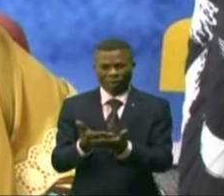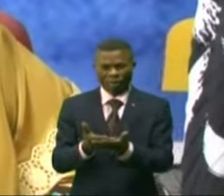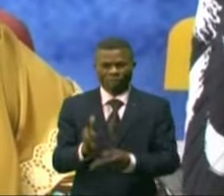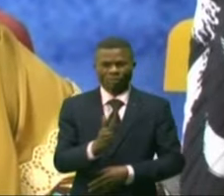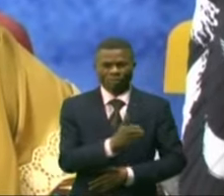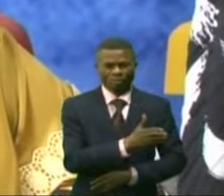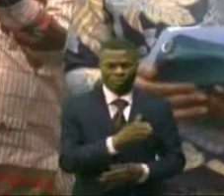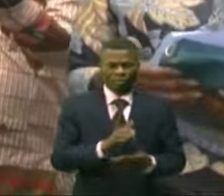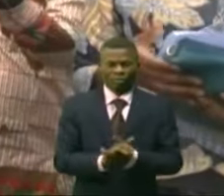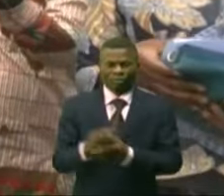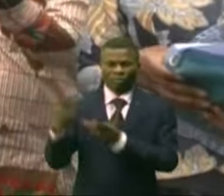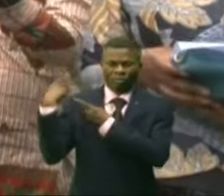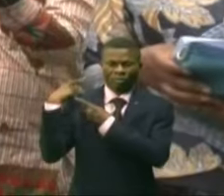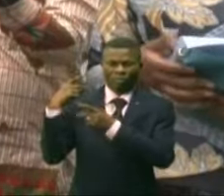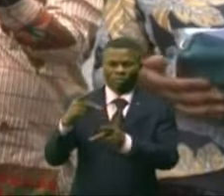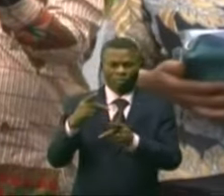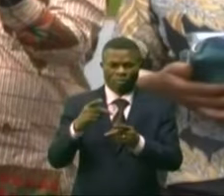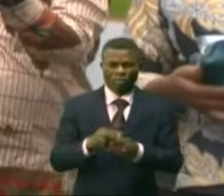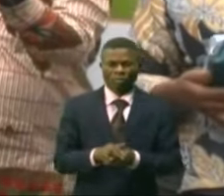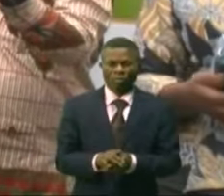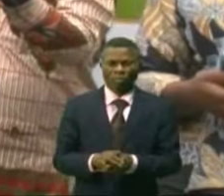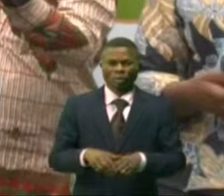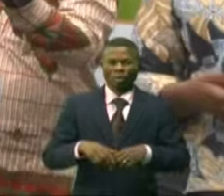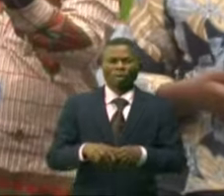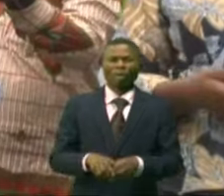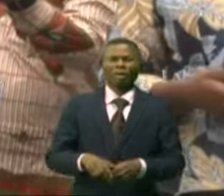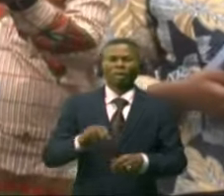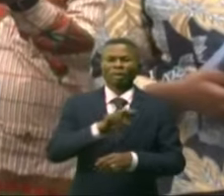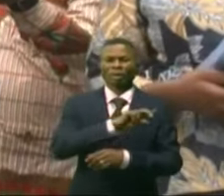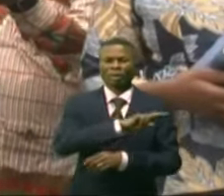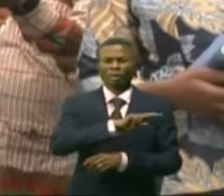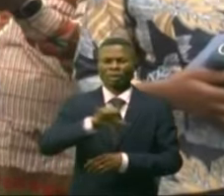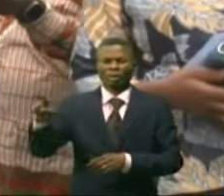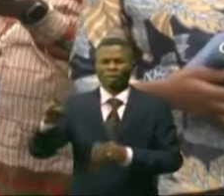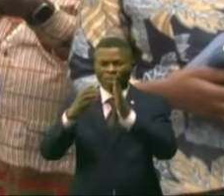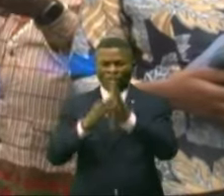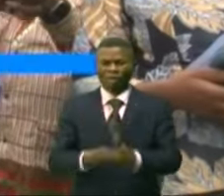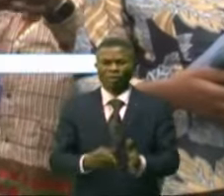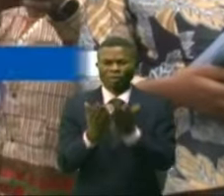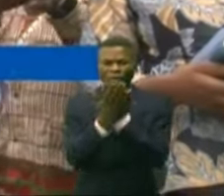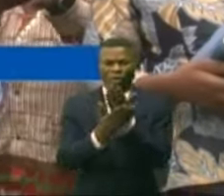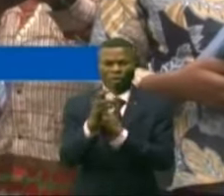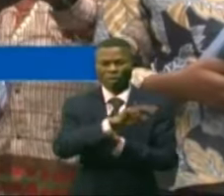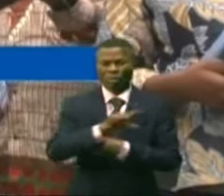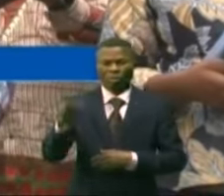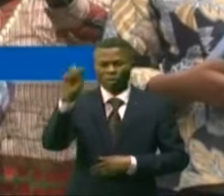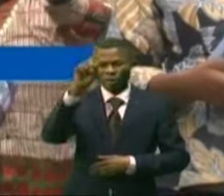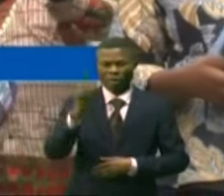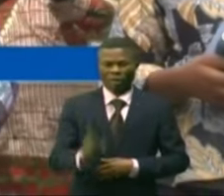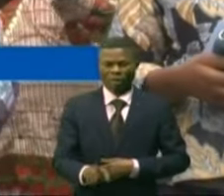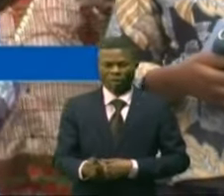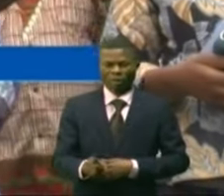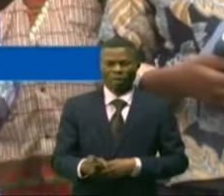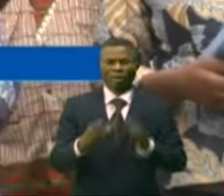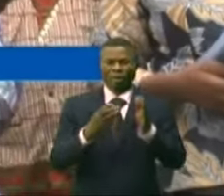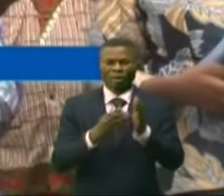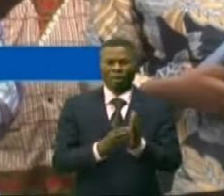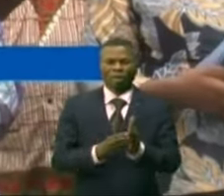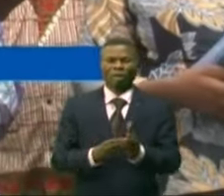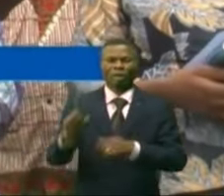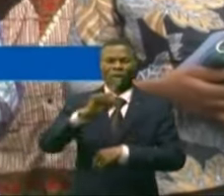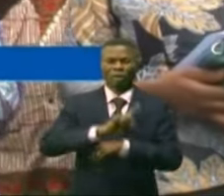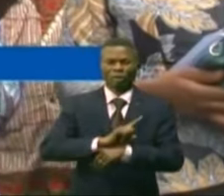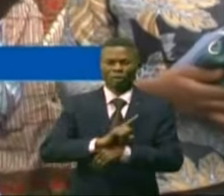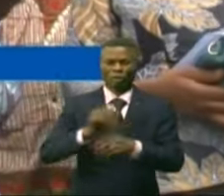C'est depuis le 31 juillet 1962 que la journée internationale de la femme